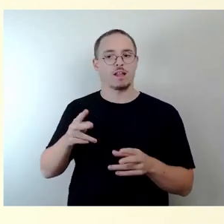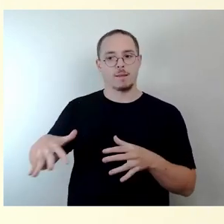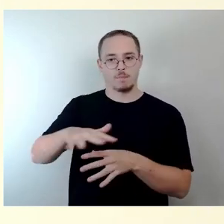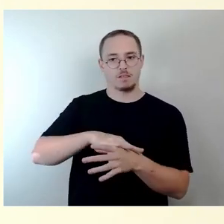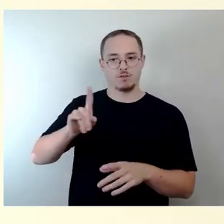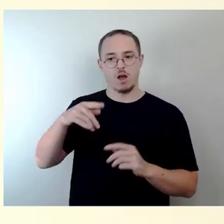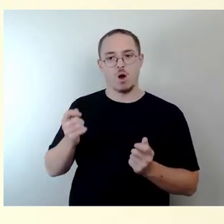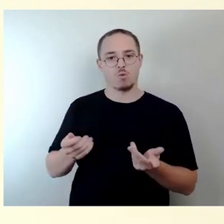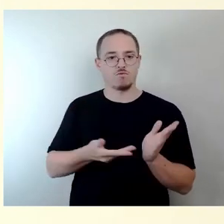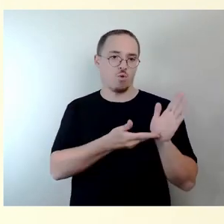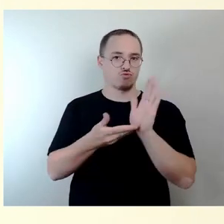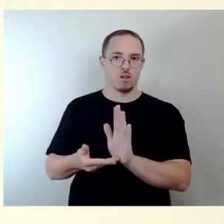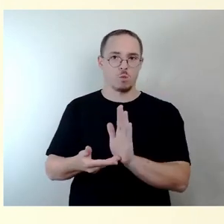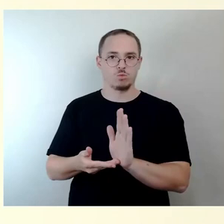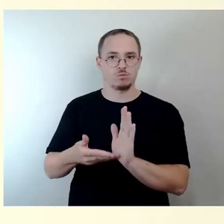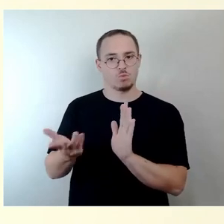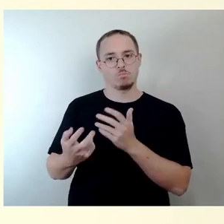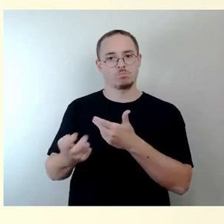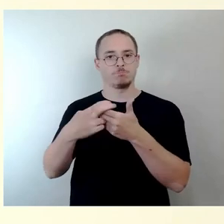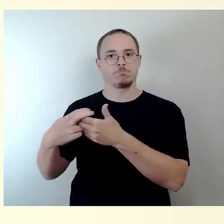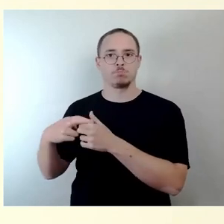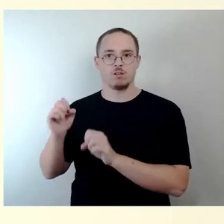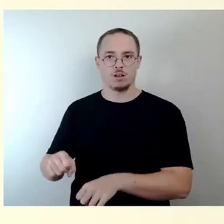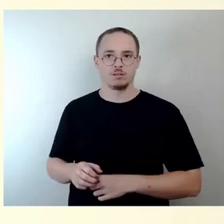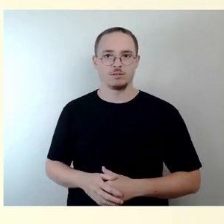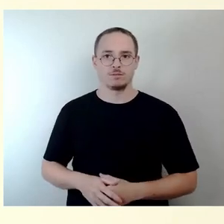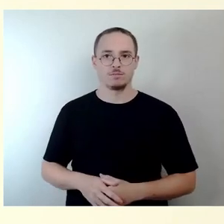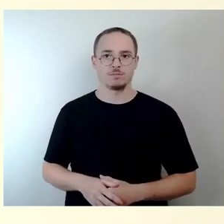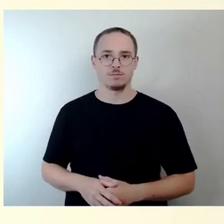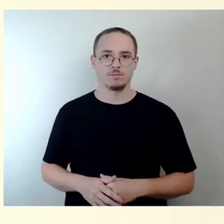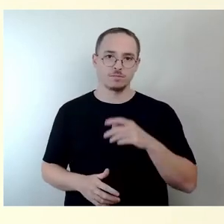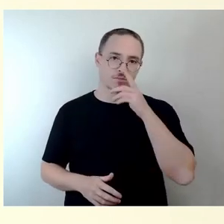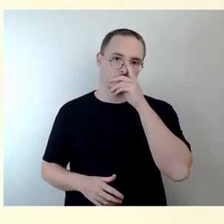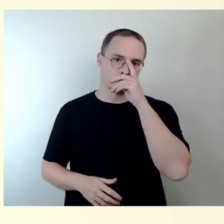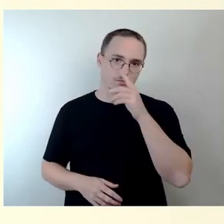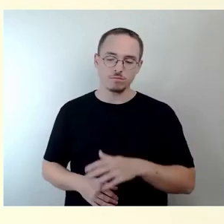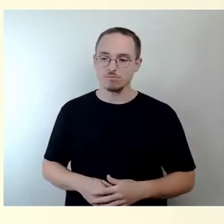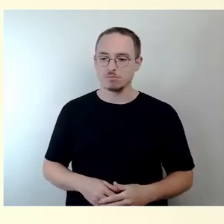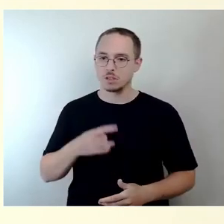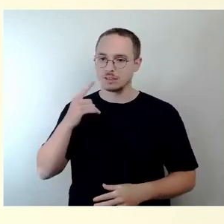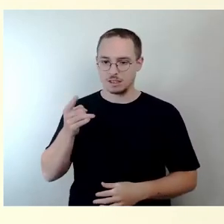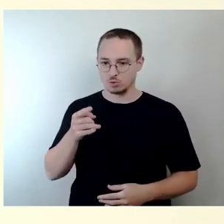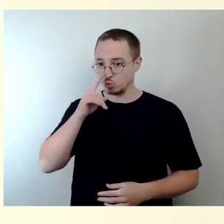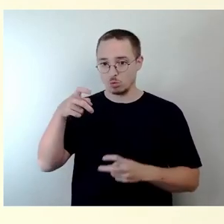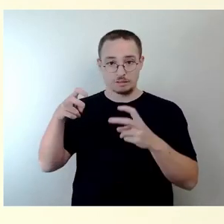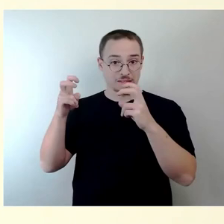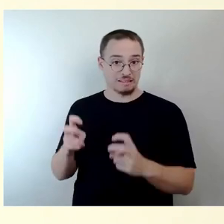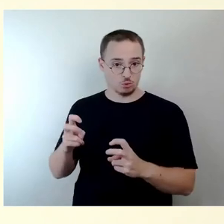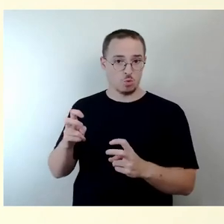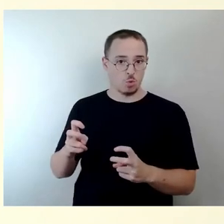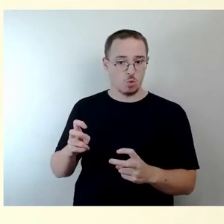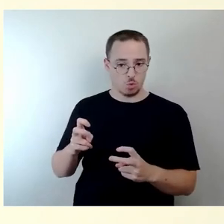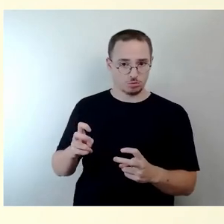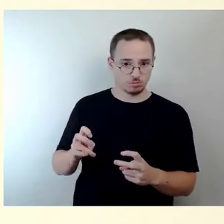vorstellen, dass über die Sitzung hinaus wir dann auch weitere Veranstaltungen machen, so wie hier, wie von Ihnen angesprochen, im Jahr 2023